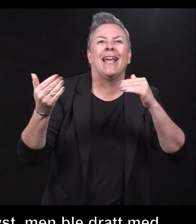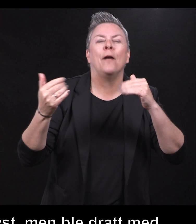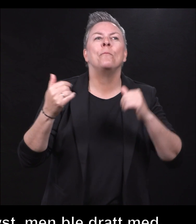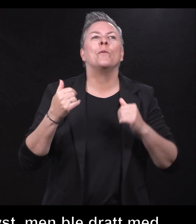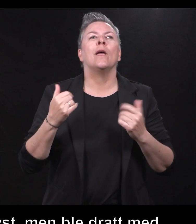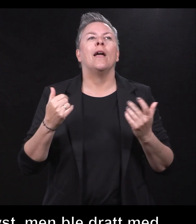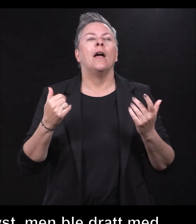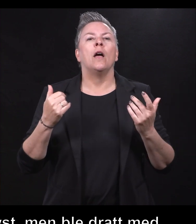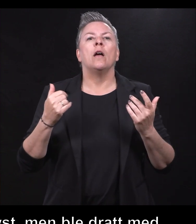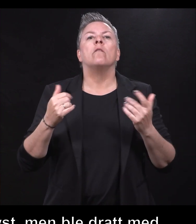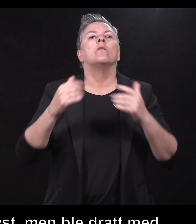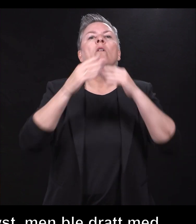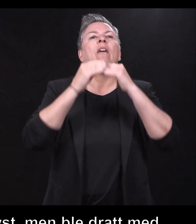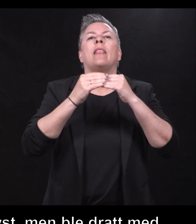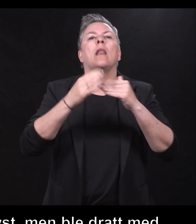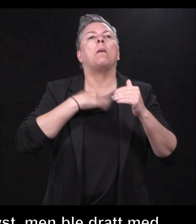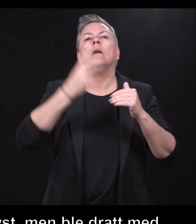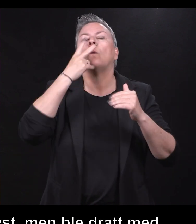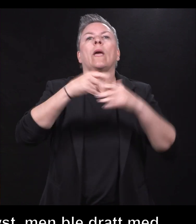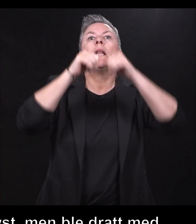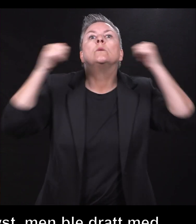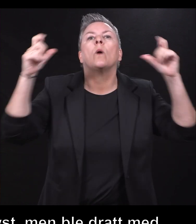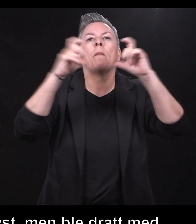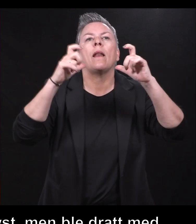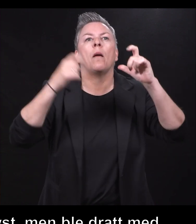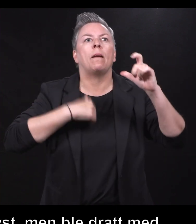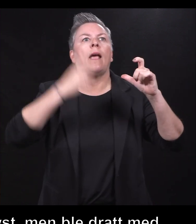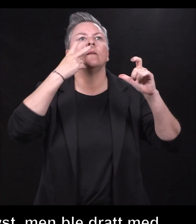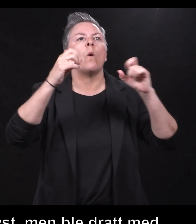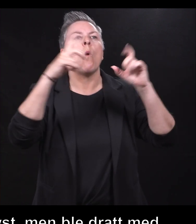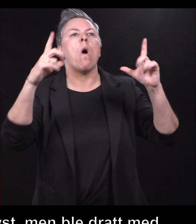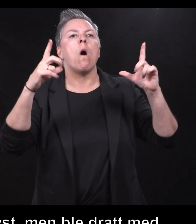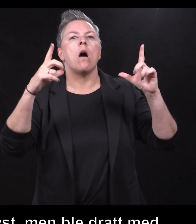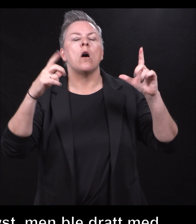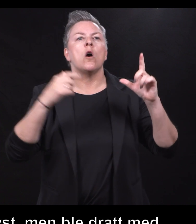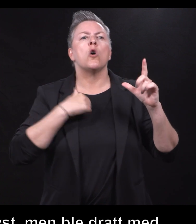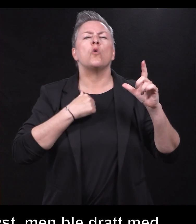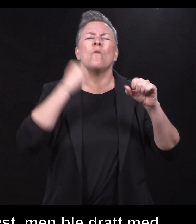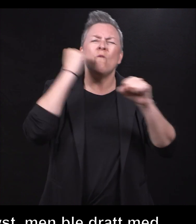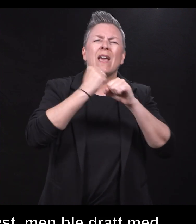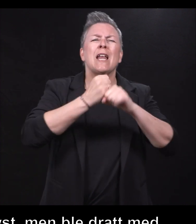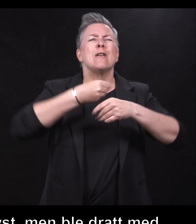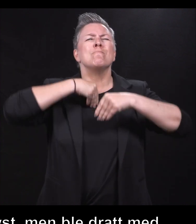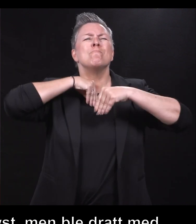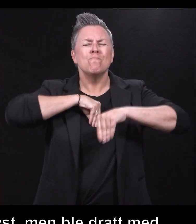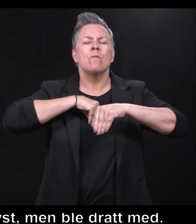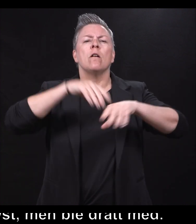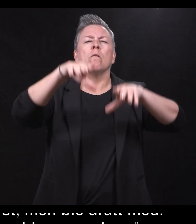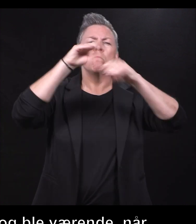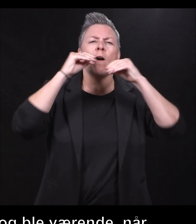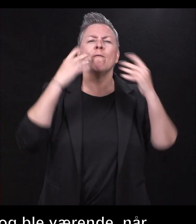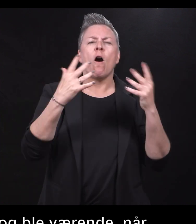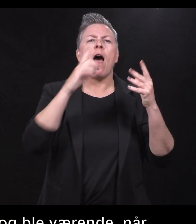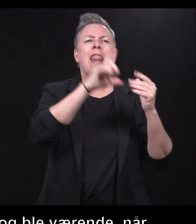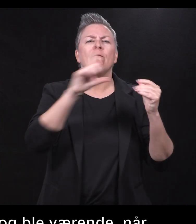det store bildet. Men imens, når du liksom innser hva LIFLaga er og ekte. Liksom det store bildet hvor det kan